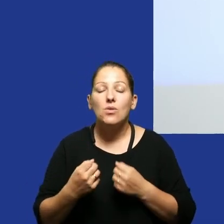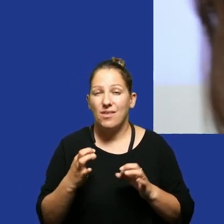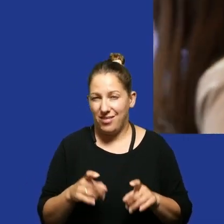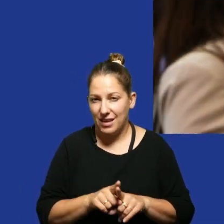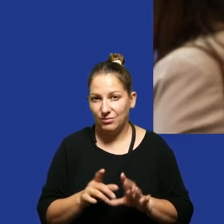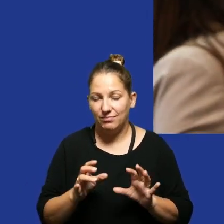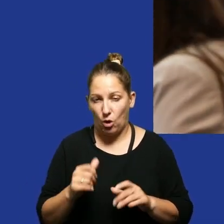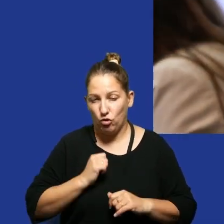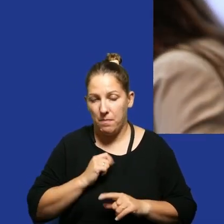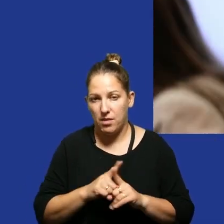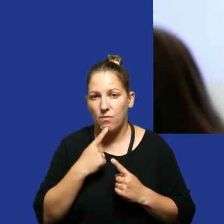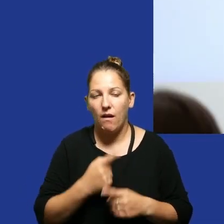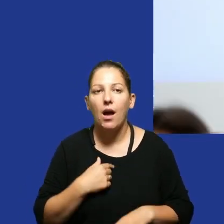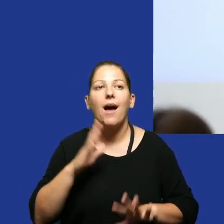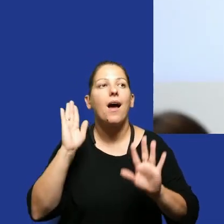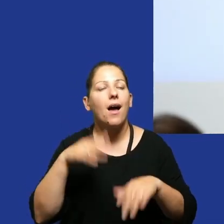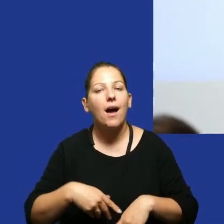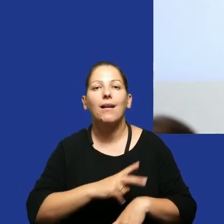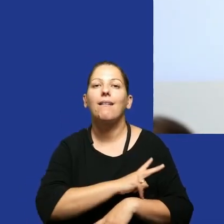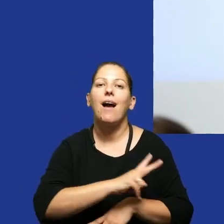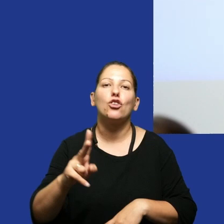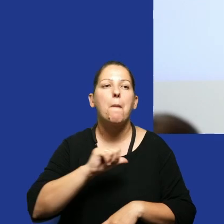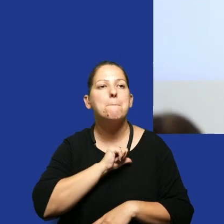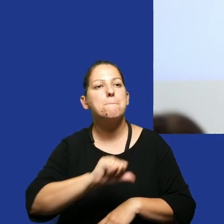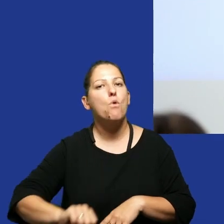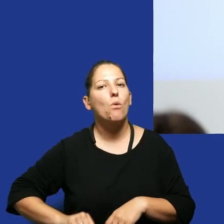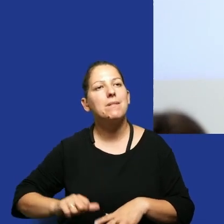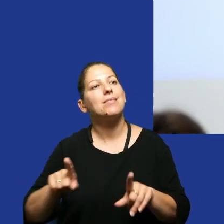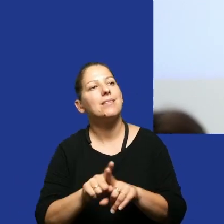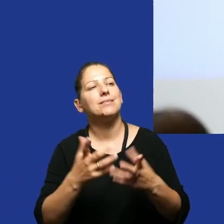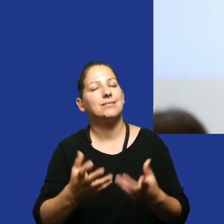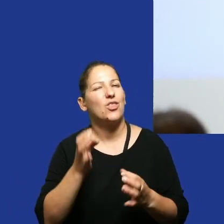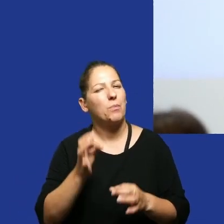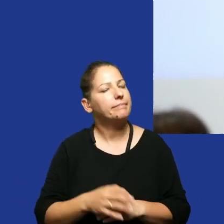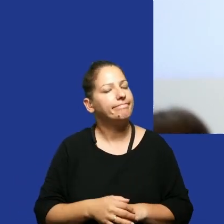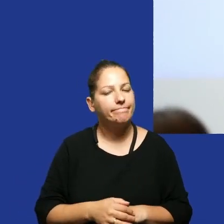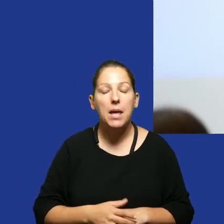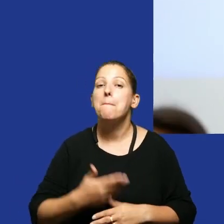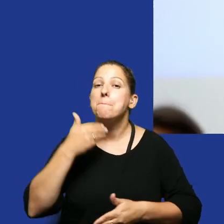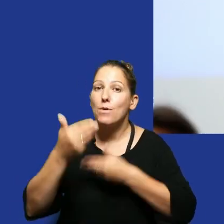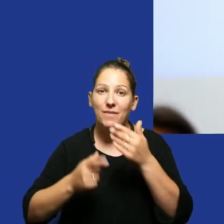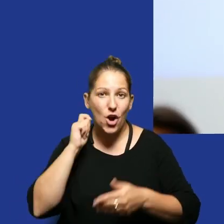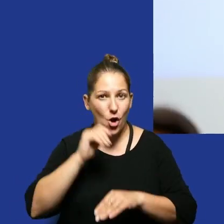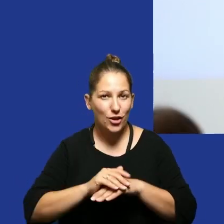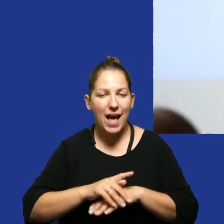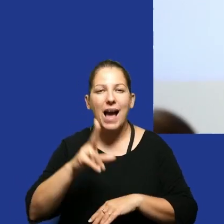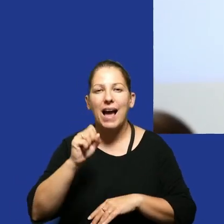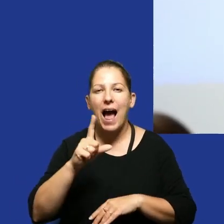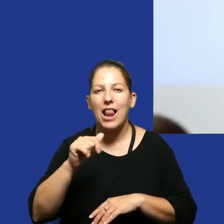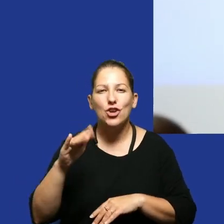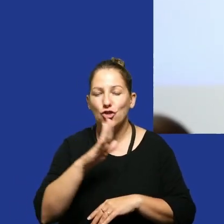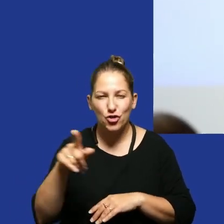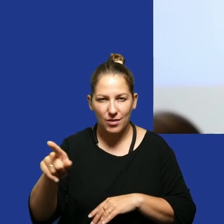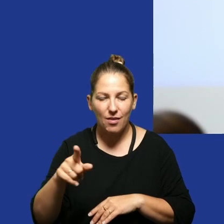też od siebie mówię zgodzić się z tą tezą że każdy burmistrz chce dobrze pozdrawiam koleżankę z Kalisza Pomorskiego